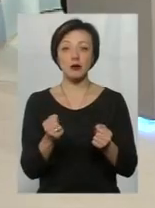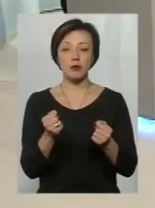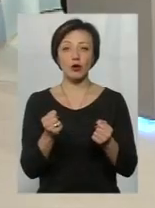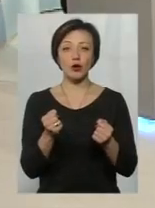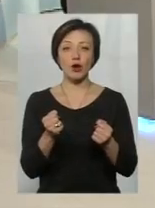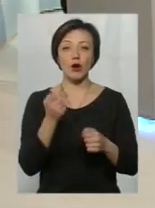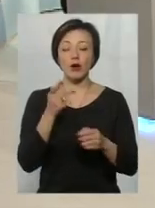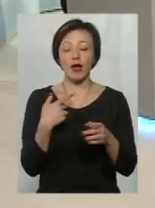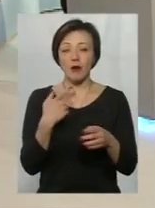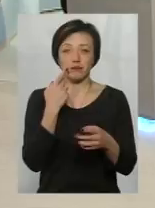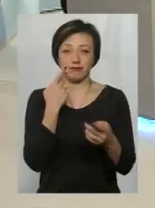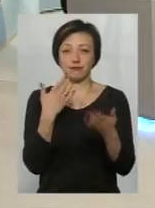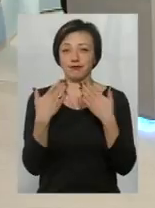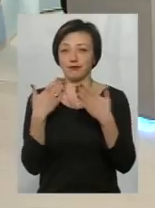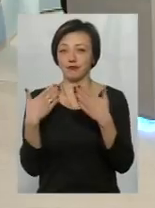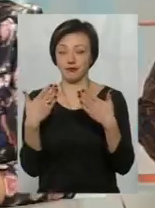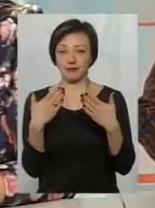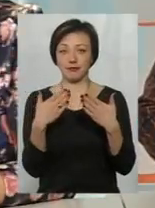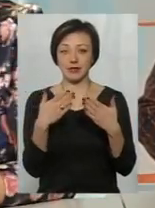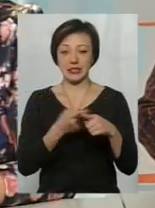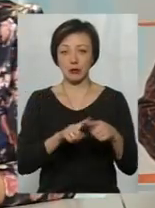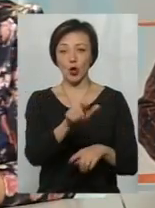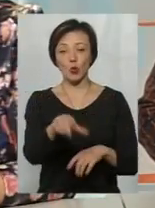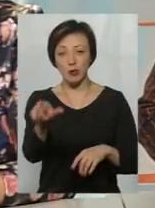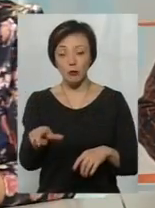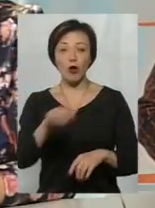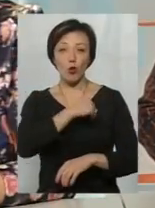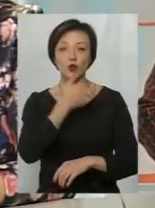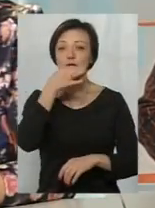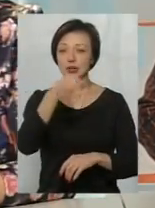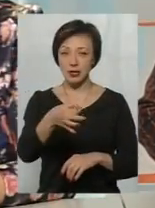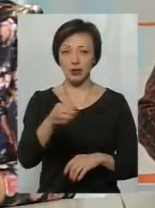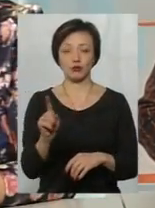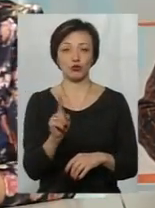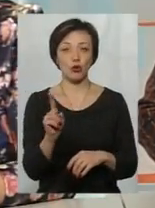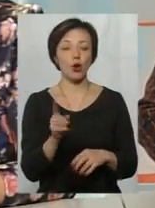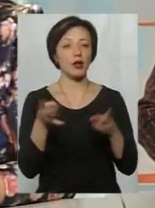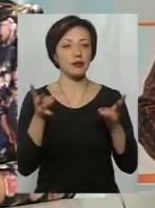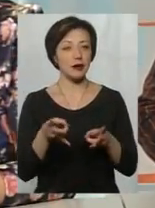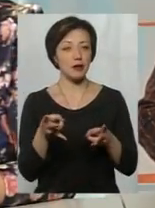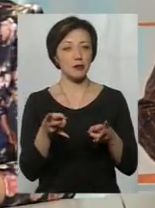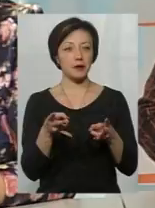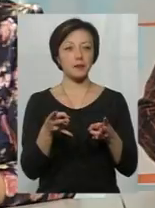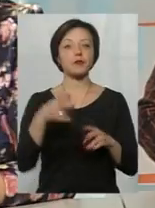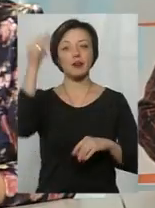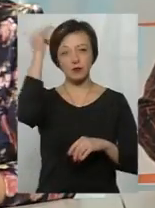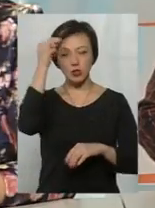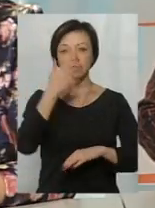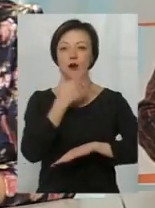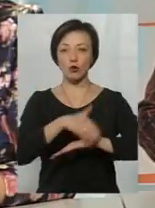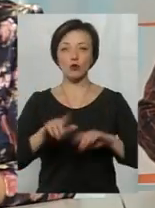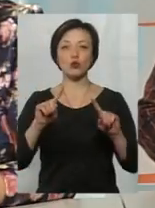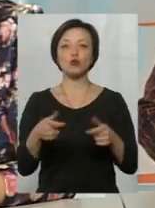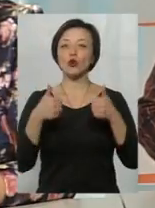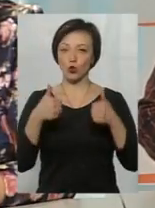постійний контакт. І хочу сказати, що, ну, треба, звісно, вчитися за кордоном, це дуже